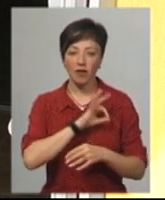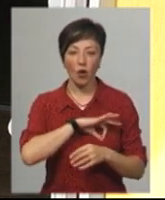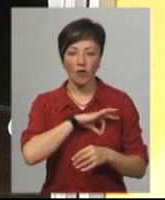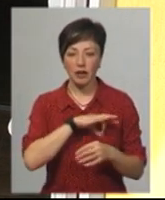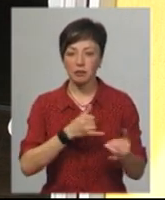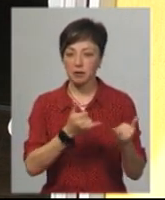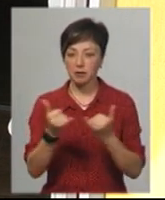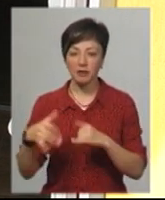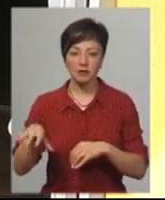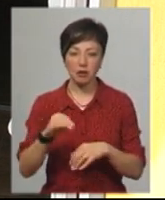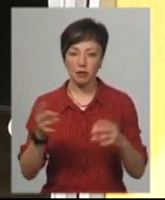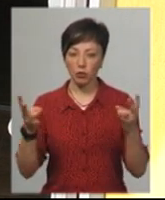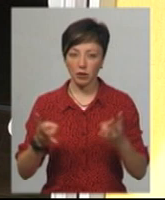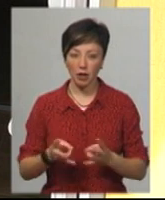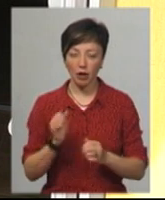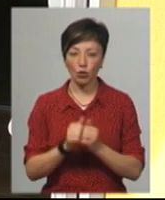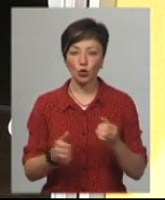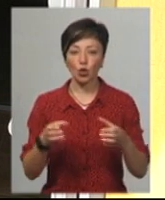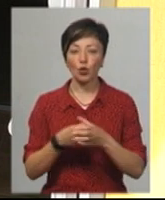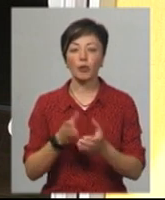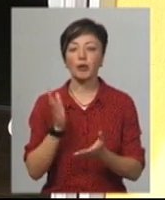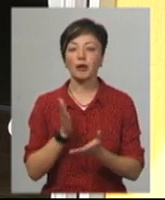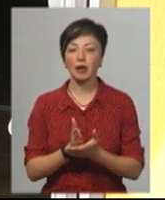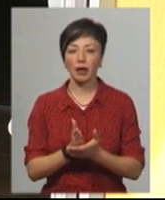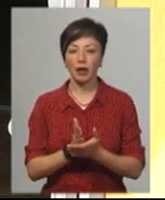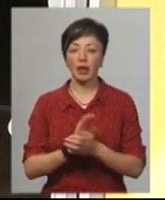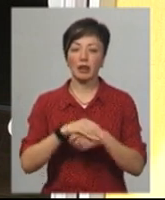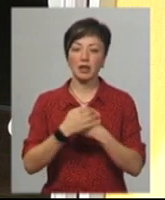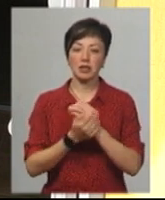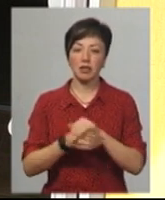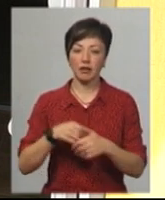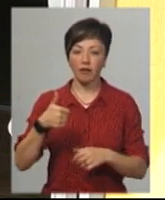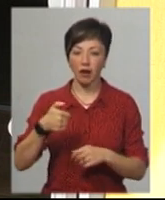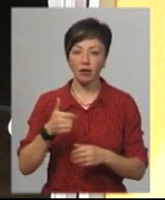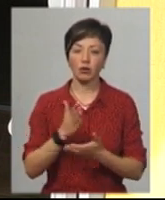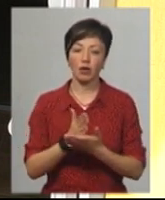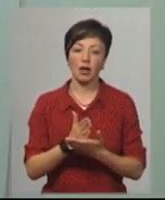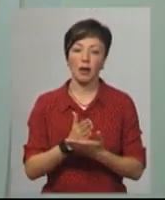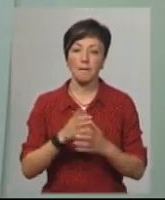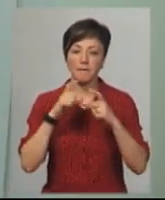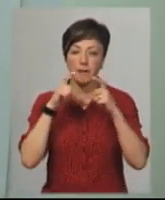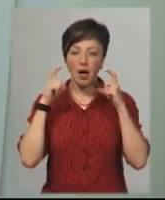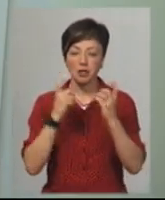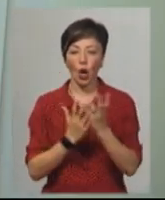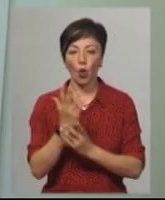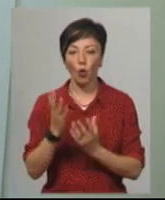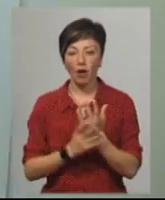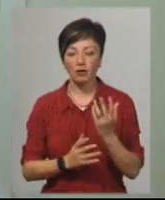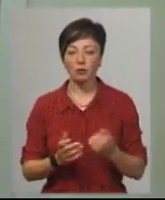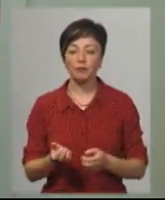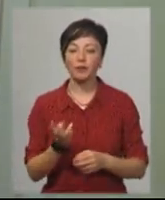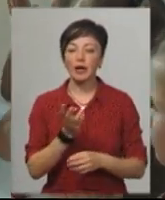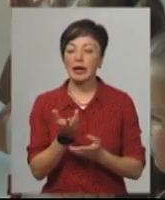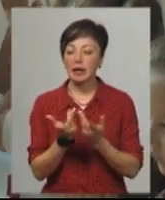забезпечені теж усім необхідним. На кожній групі є дезінфектори, маски, рукавички. Кількість охочих